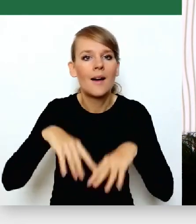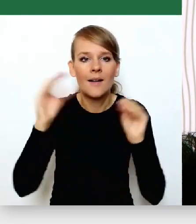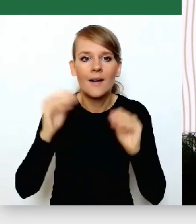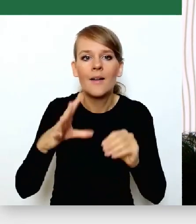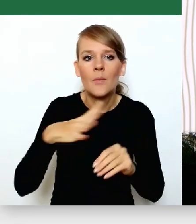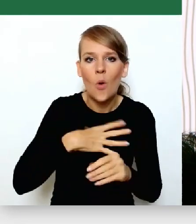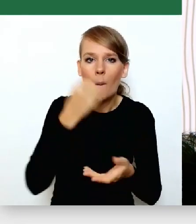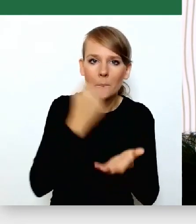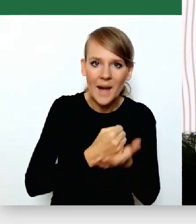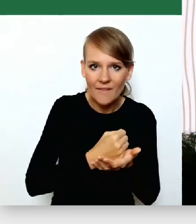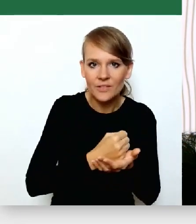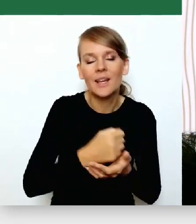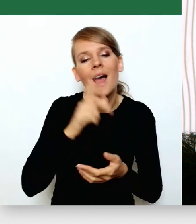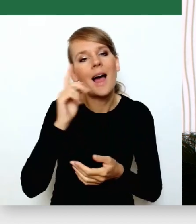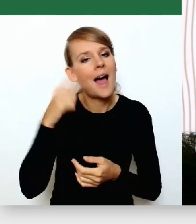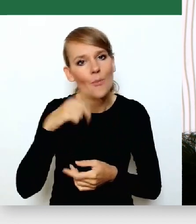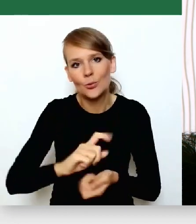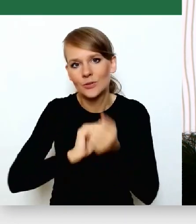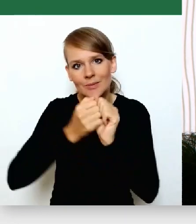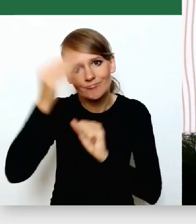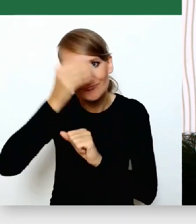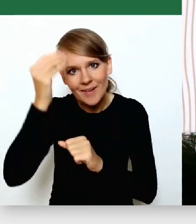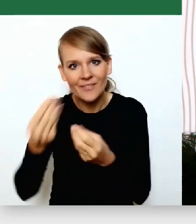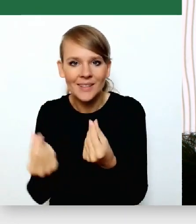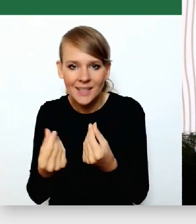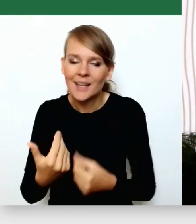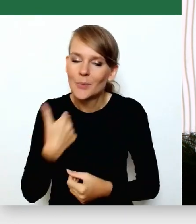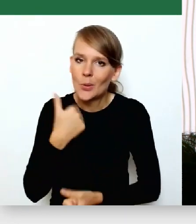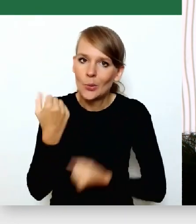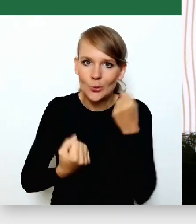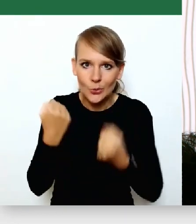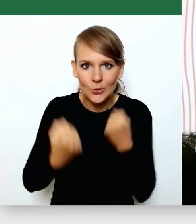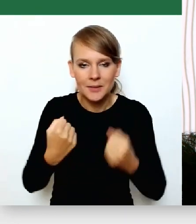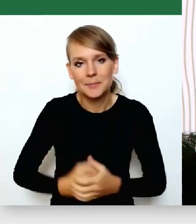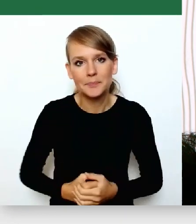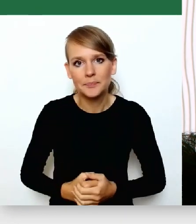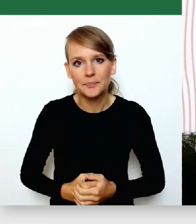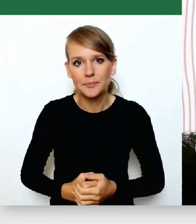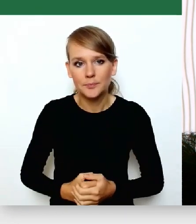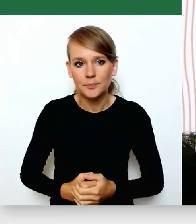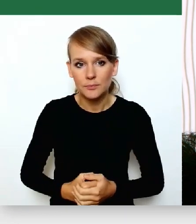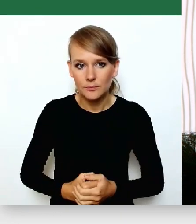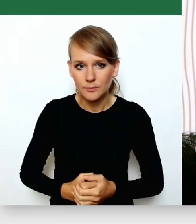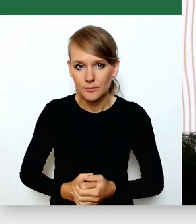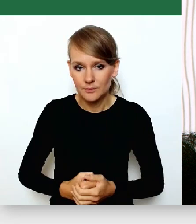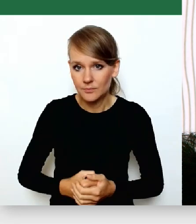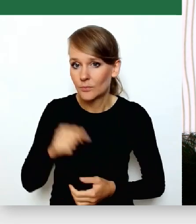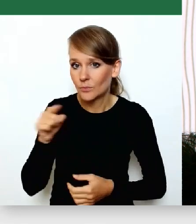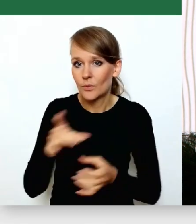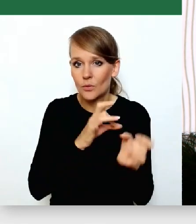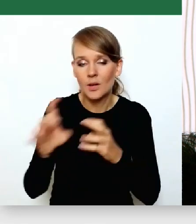na te finanse, to bardzo bolesne było. Proszę państwa, tu od razu odpowiedź.